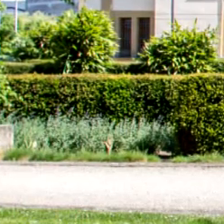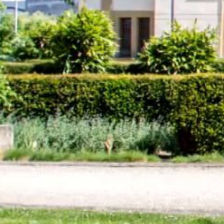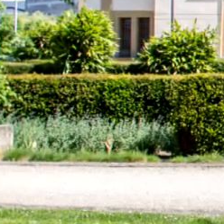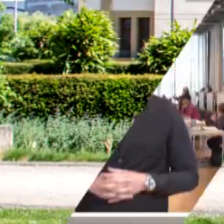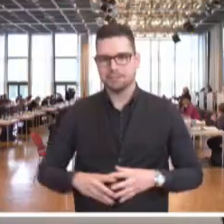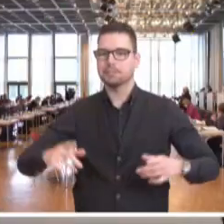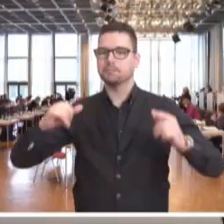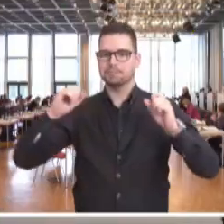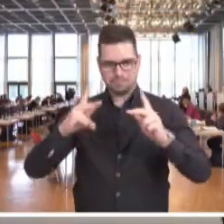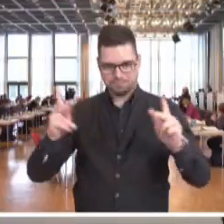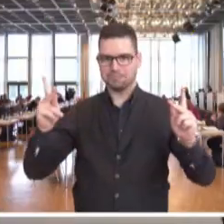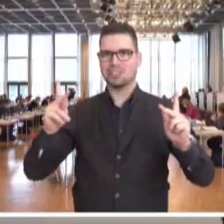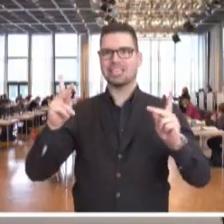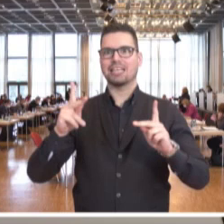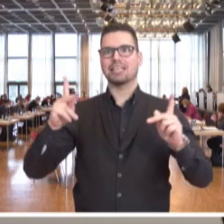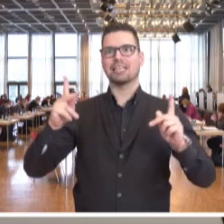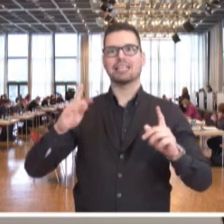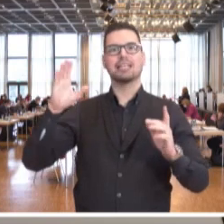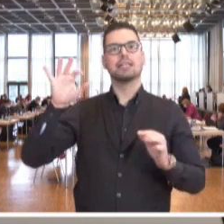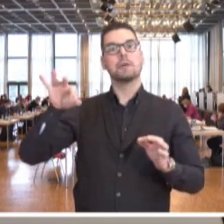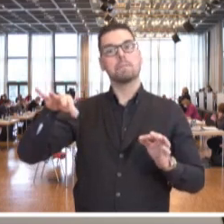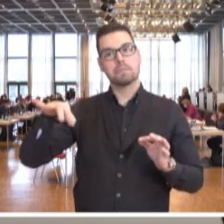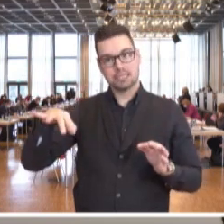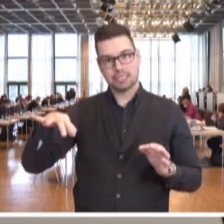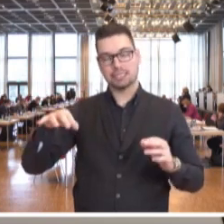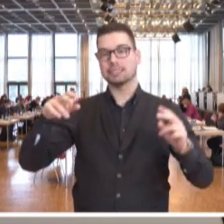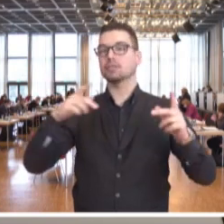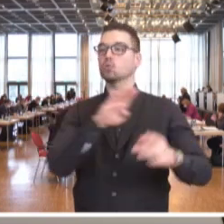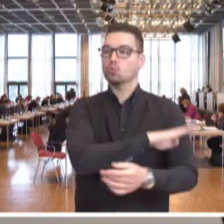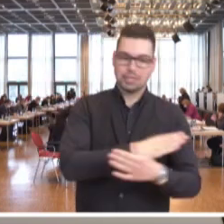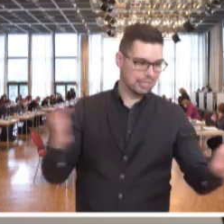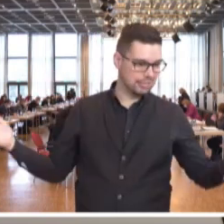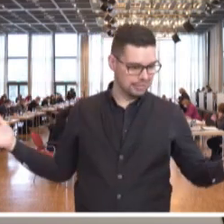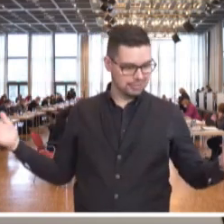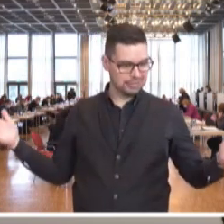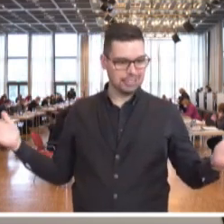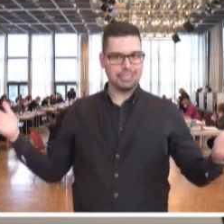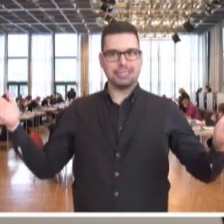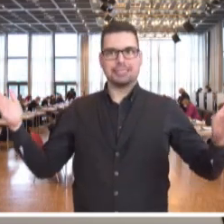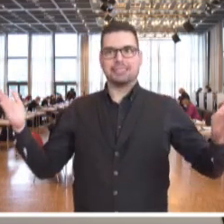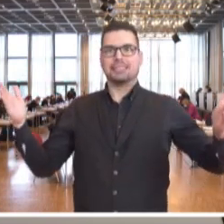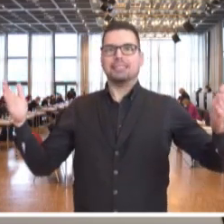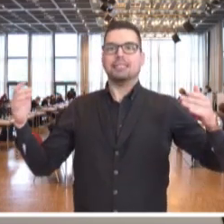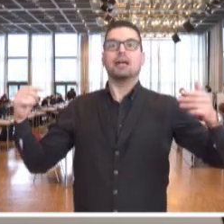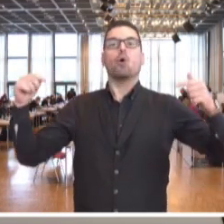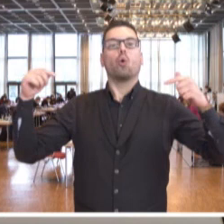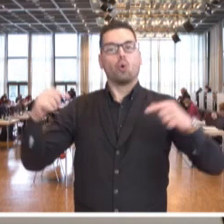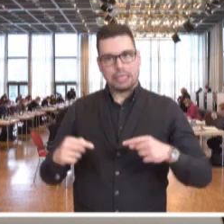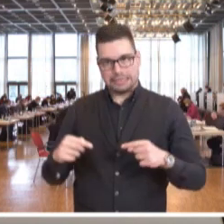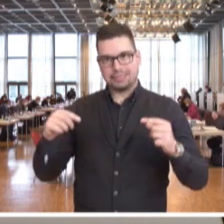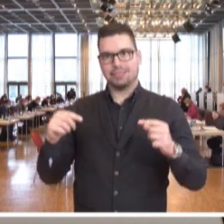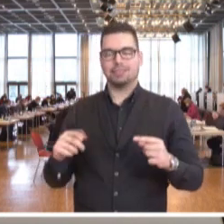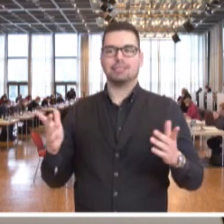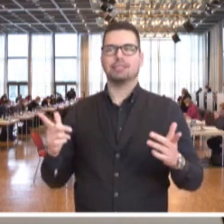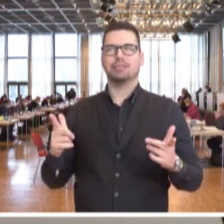Sehr geehrter Herr Präsident, meine sehr geehrten Damen und Herren, liebe Kolleginnen und Kollegen, wir haben heute, wenn ich das